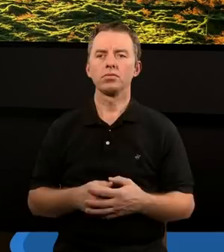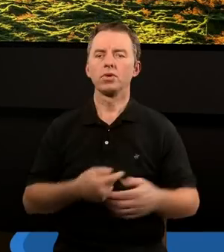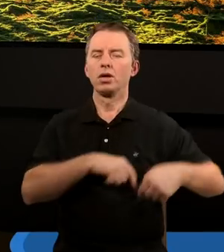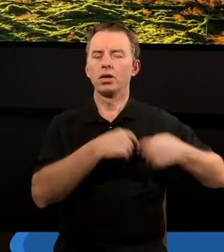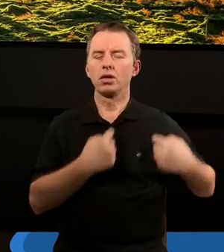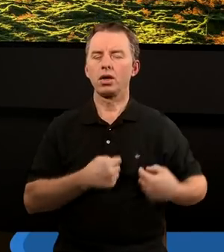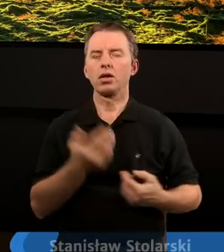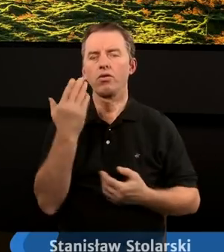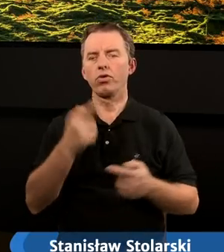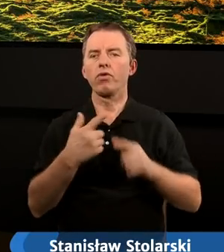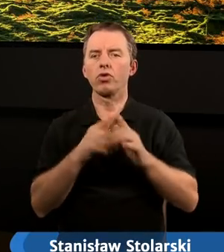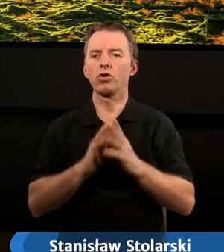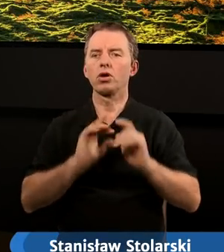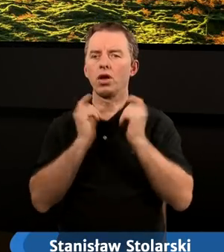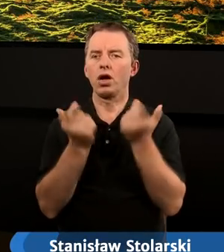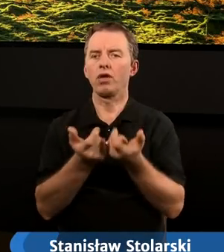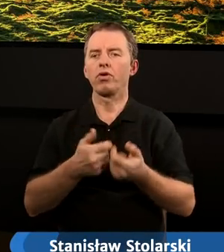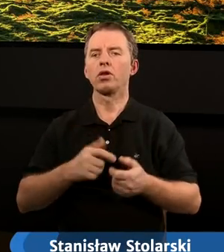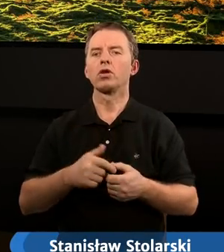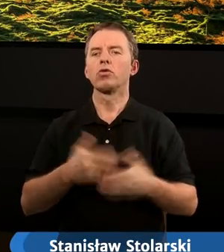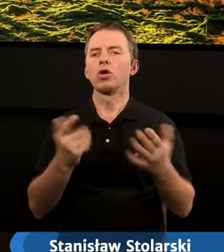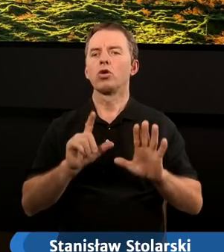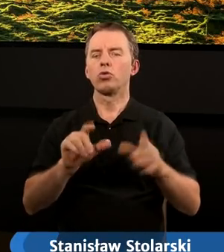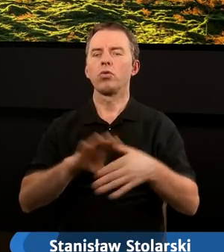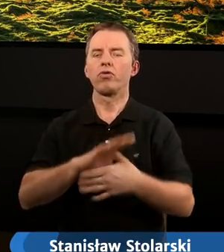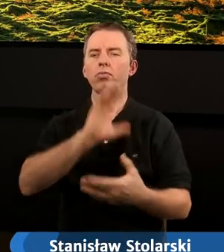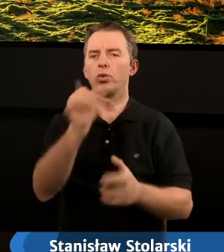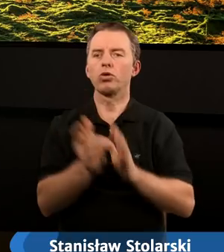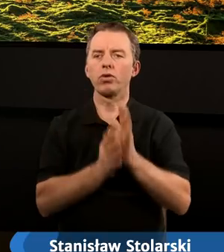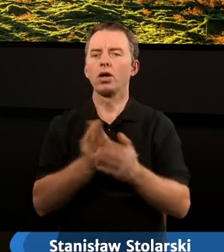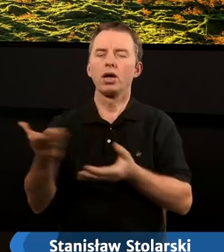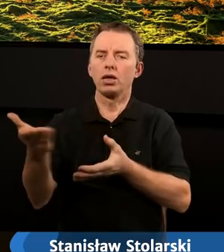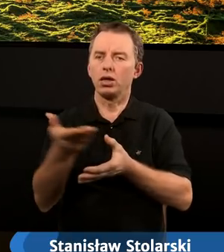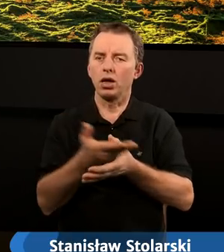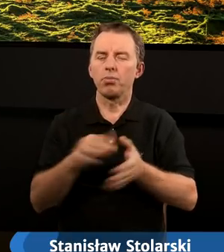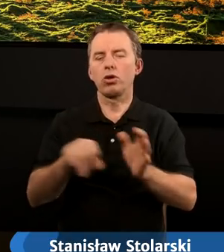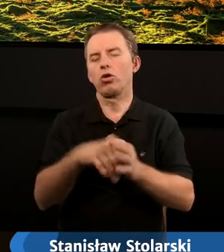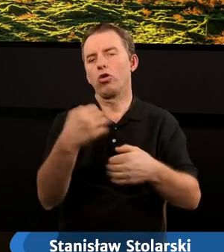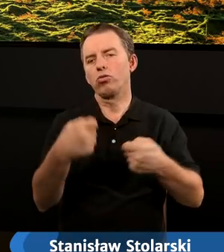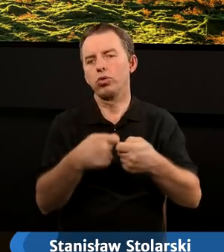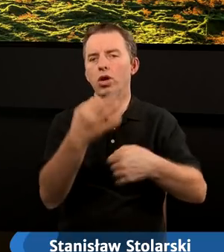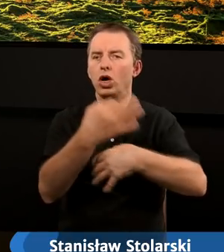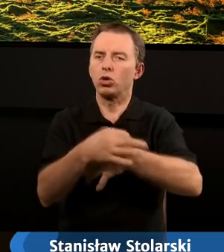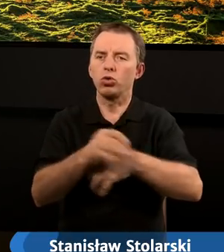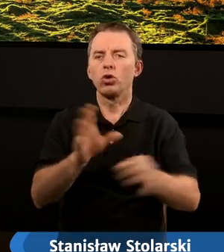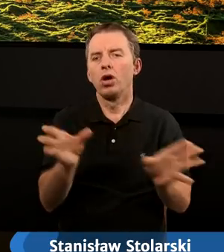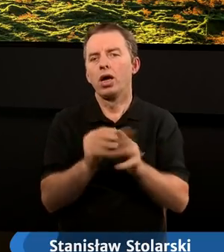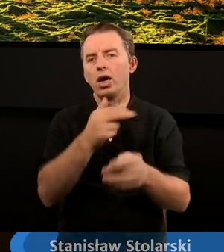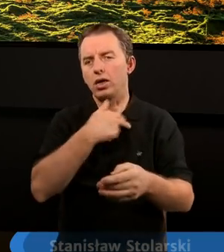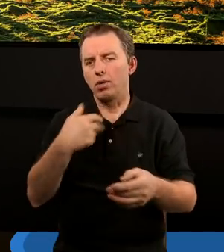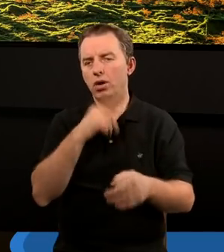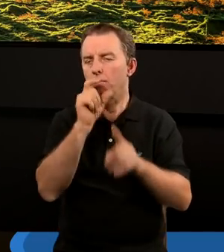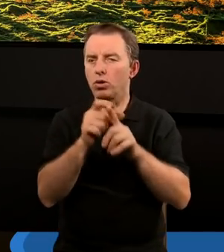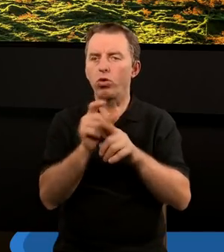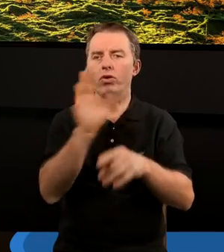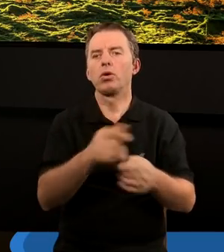Serdecznie witam w Kościele Adwentystu Dnia Siódmego w Podkowie Leśnej. Zapraszamy do wspólnego studium razem z nami Słowa Bożego.